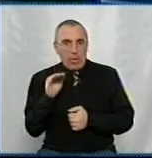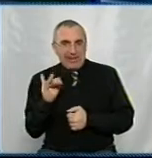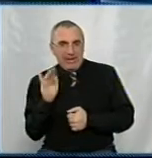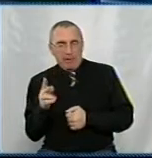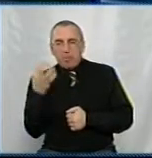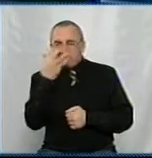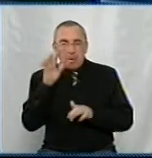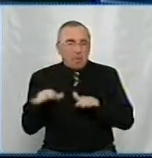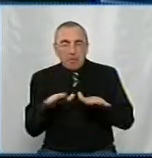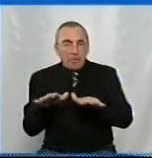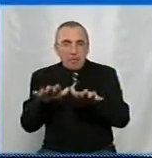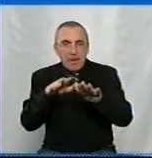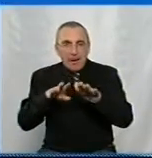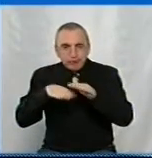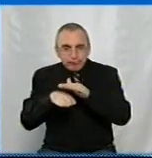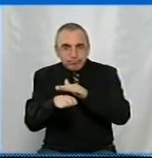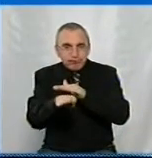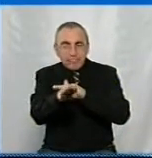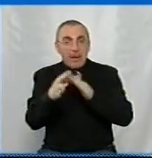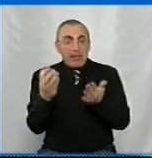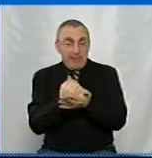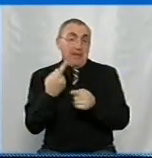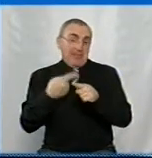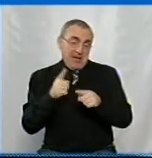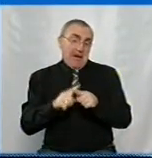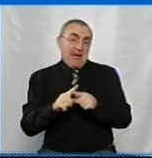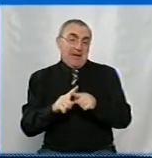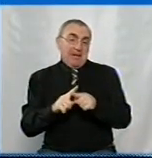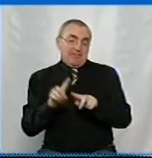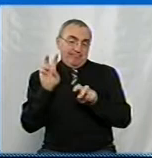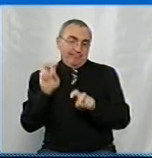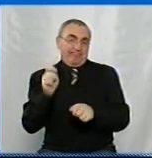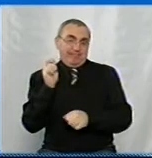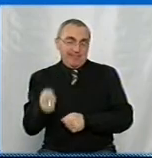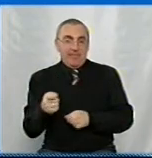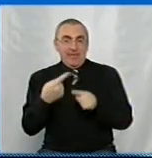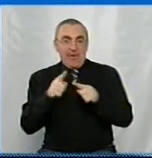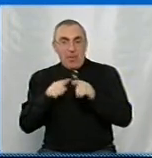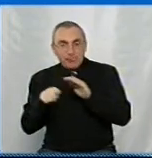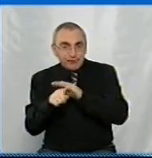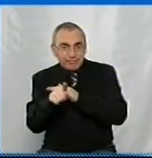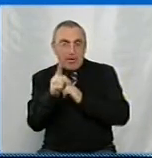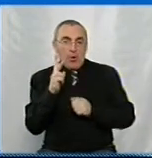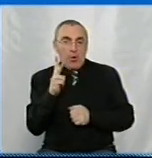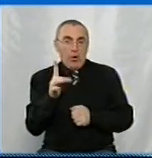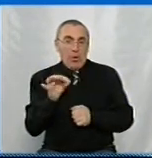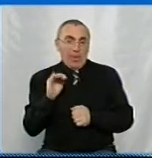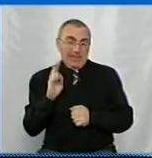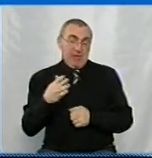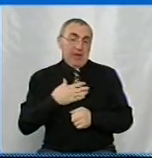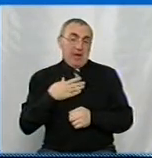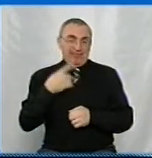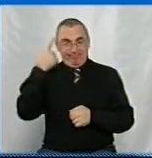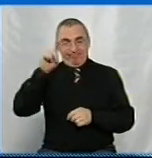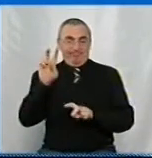в сліпу ри там щось знаходить. От ми так і назвали цей пристрій «кротик». А, тобто це ваша назва? Так, це наша